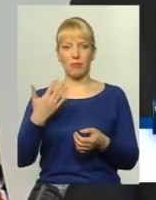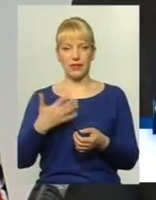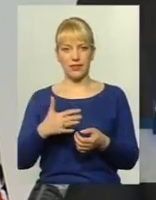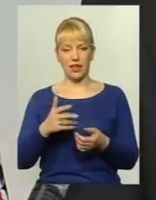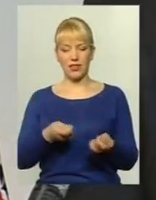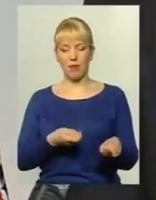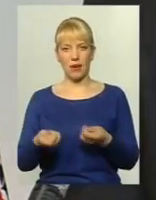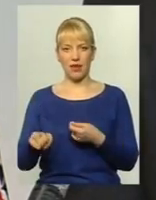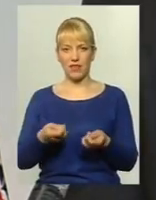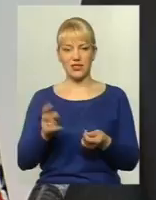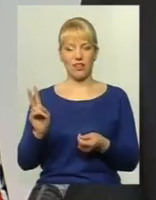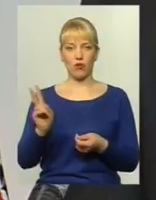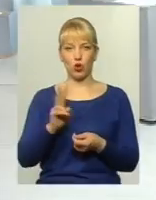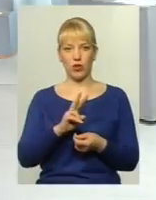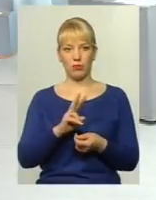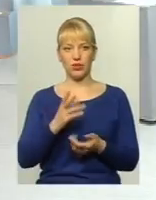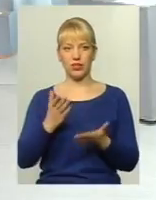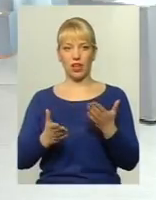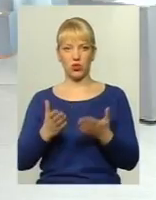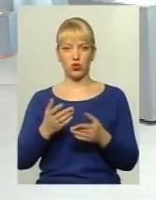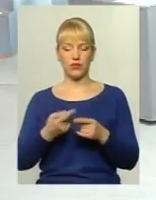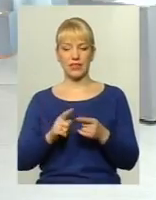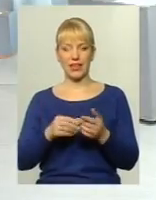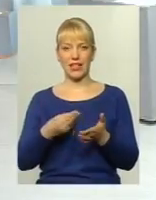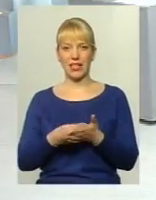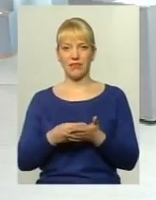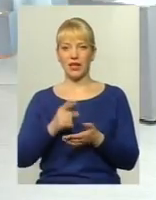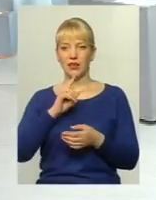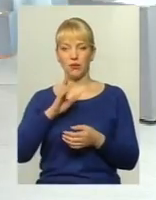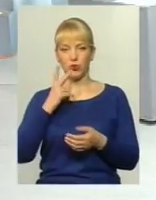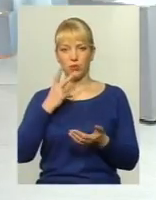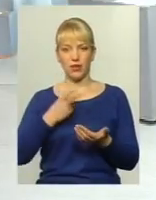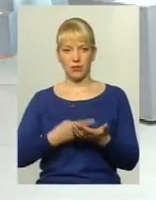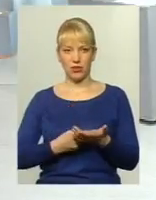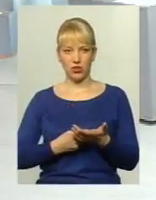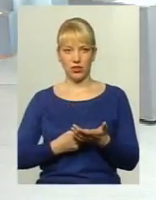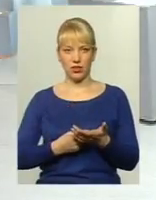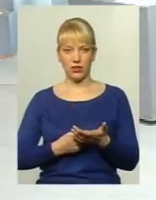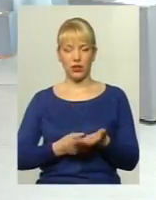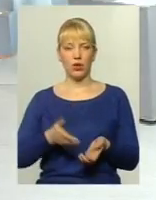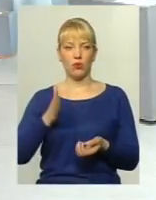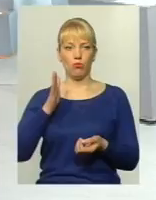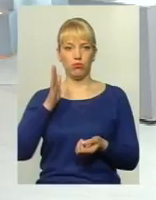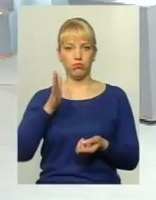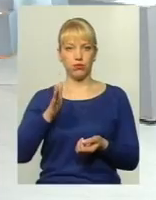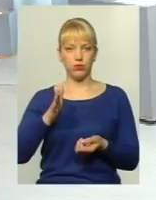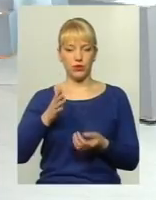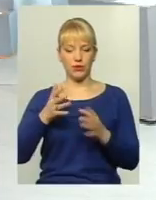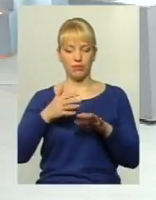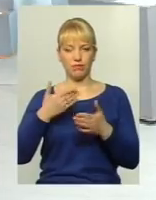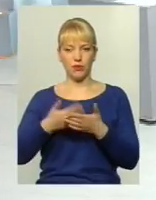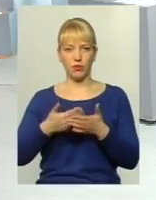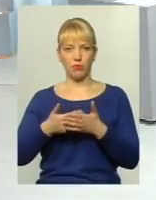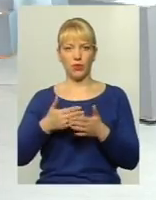перевезення в Талейбусі, якщо даний тариф не буде передбачений, буде орієнтовно підрахована